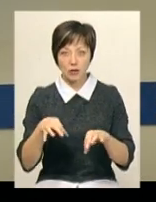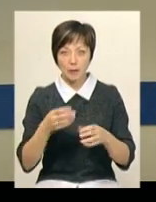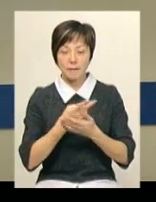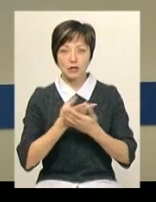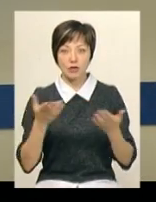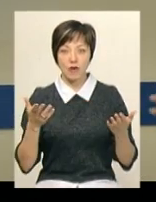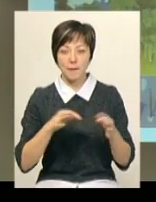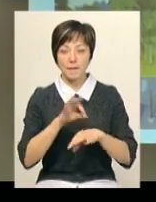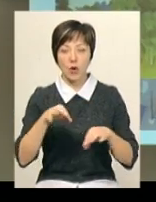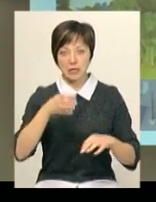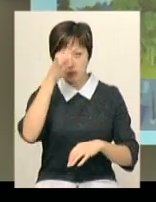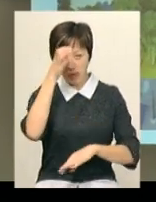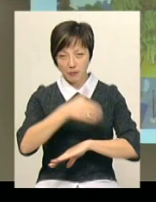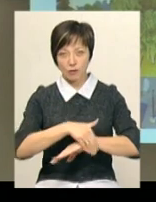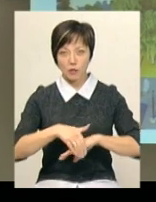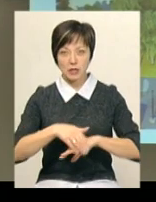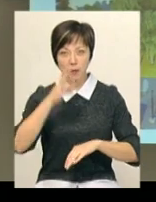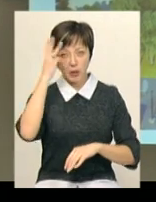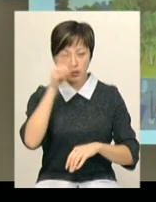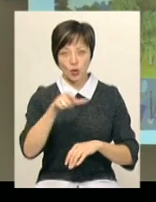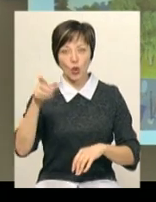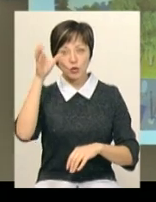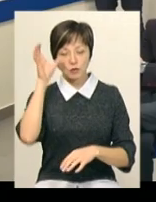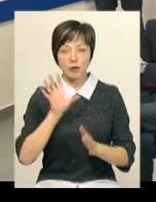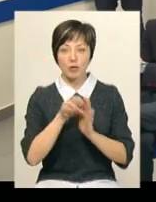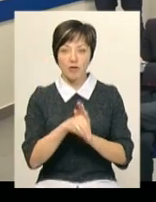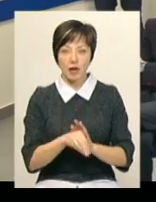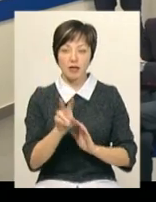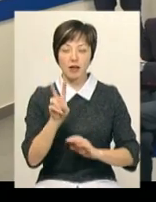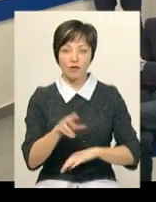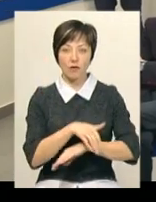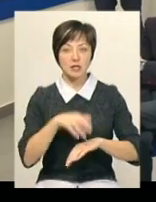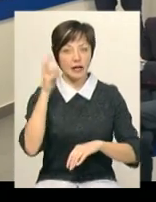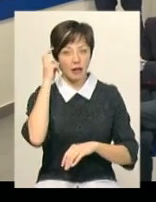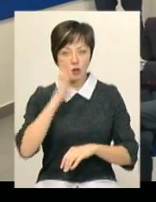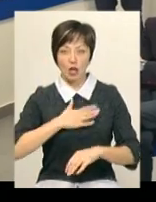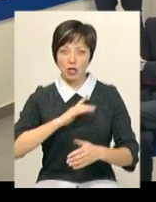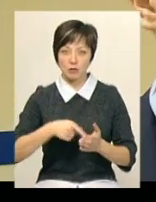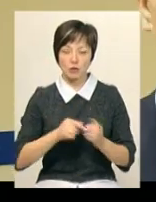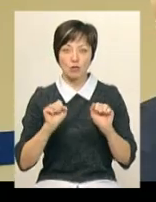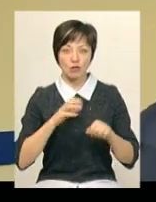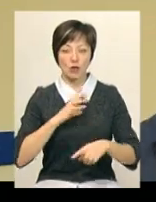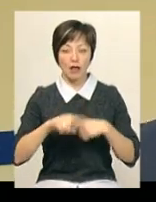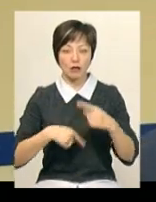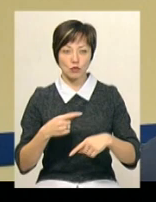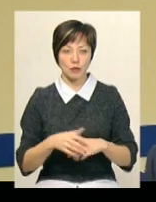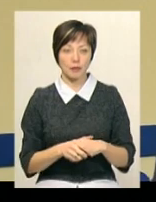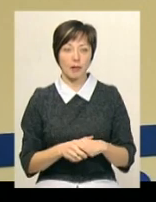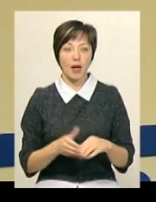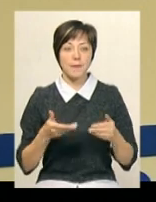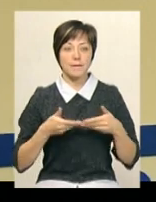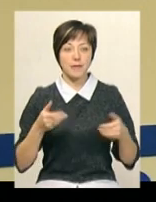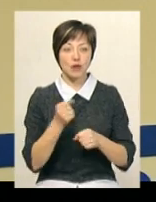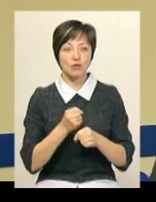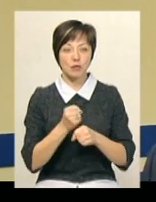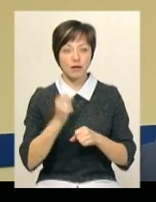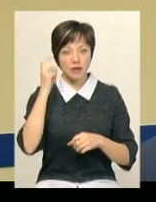презентував проєкт «Смарт вулиці» Хмельничанам, розумні вулиці запроваджують на двох вулицях Києва. Наше місто може стати наступним. Ми розробляємо в